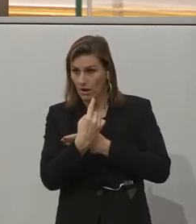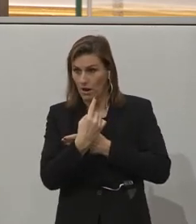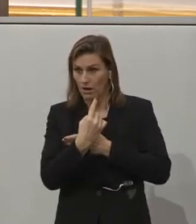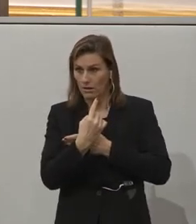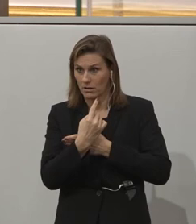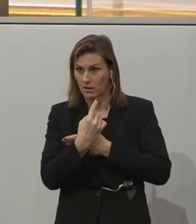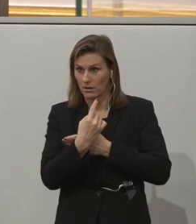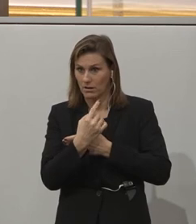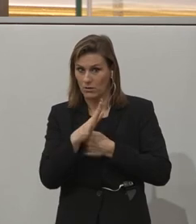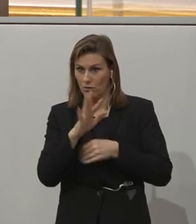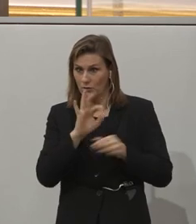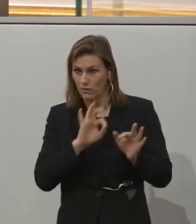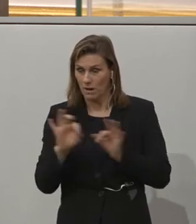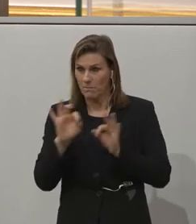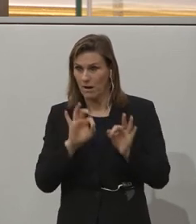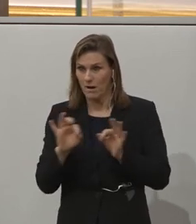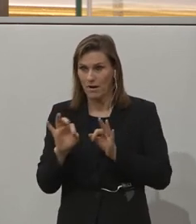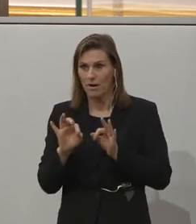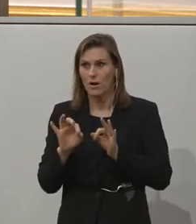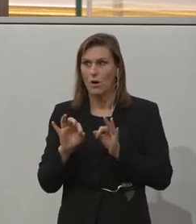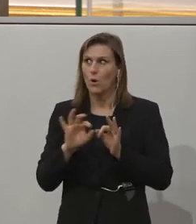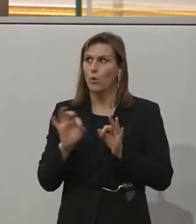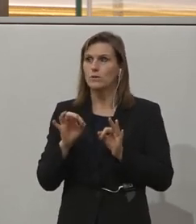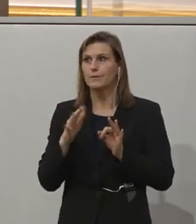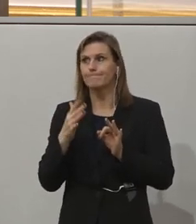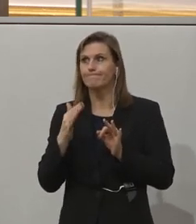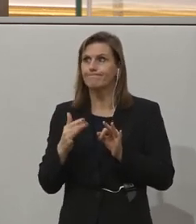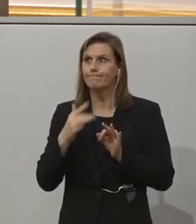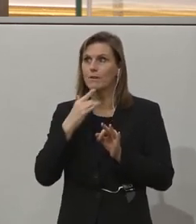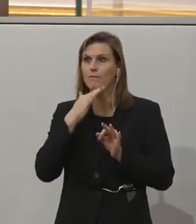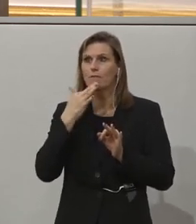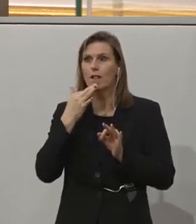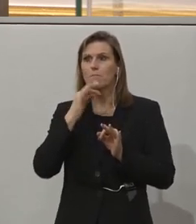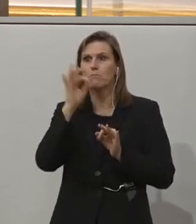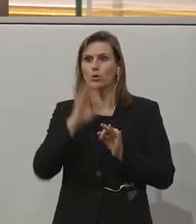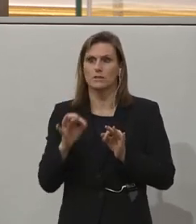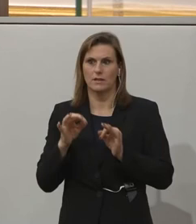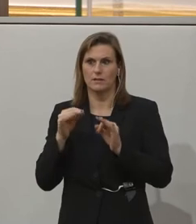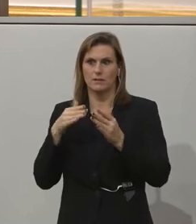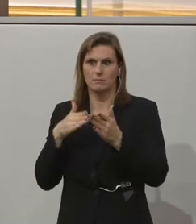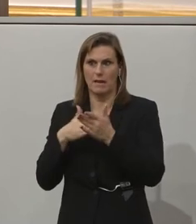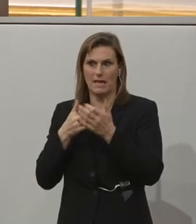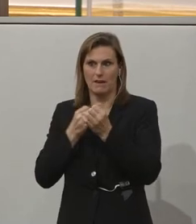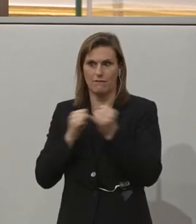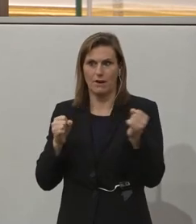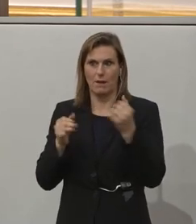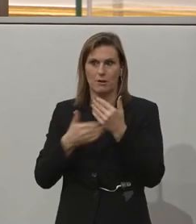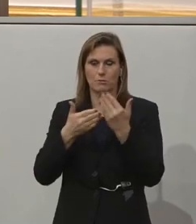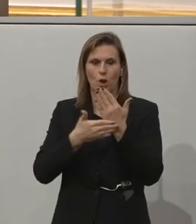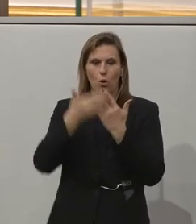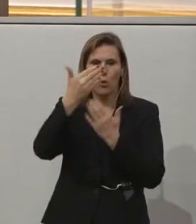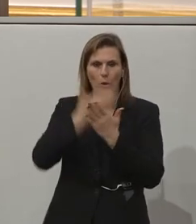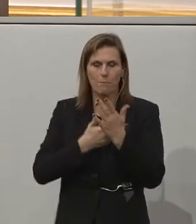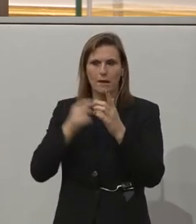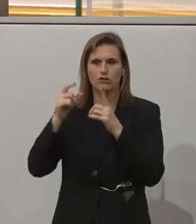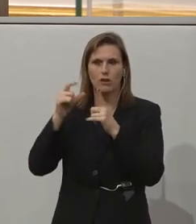Und inwieweit oder wie viel, wenn man es im Prozent ausdrücken würde, wie barrierefrei sind Homepages und Apps im